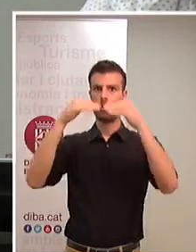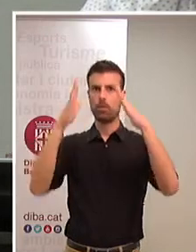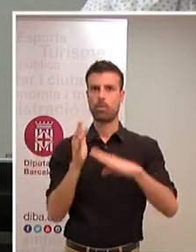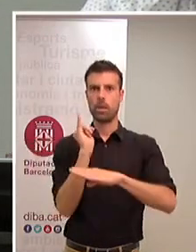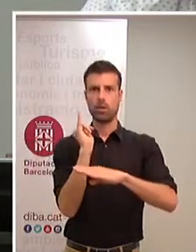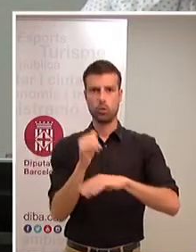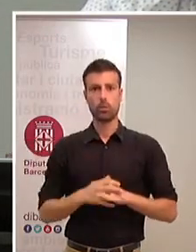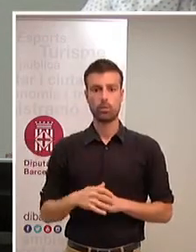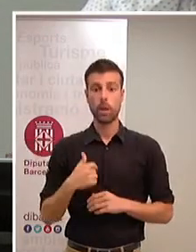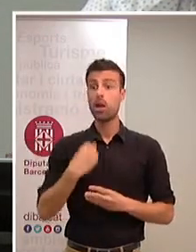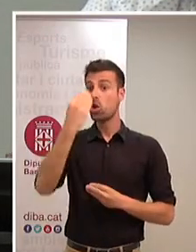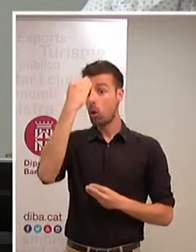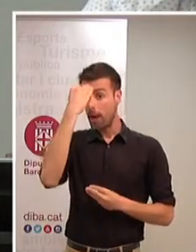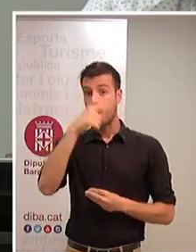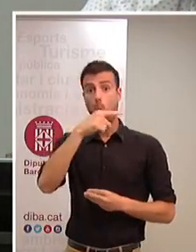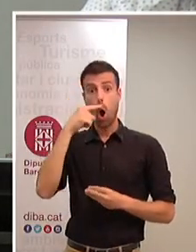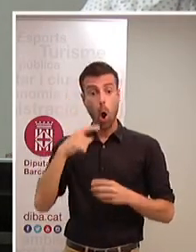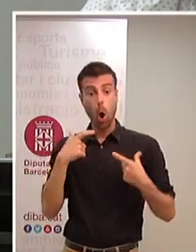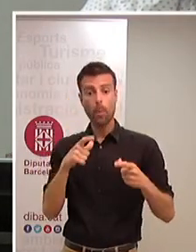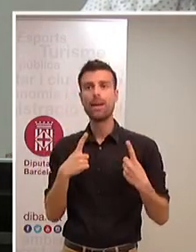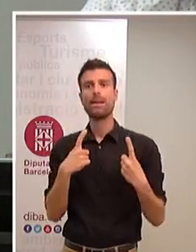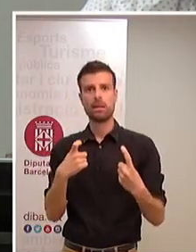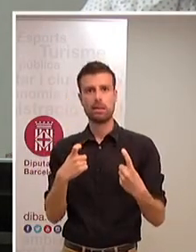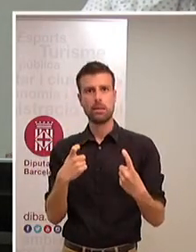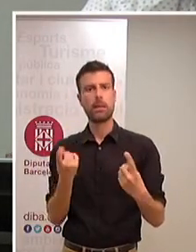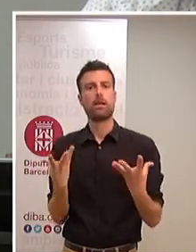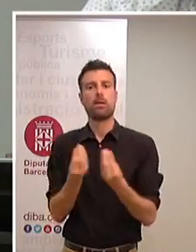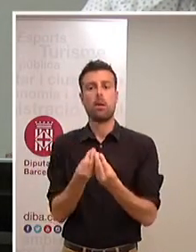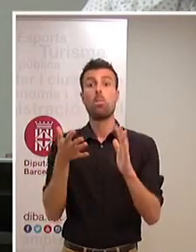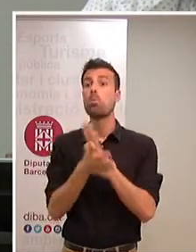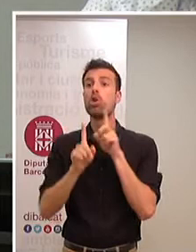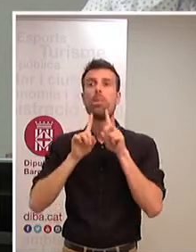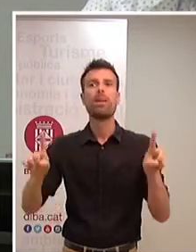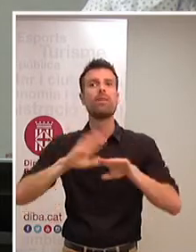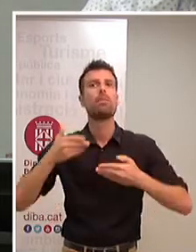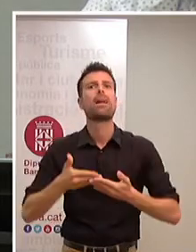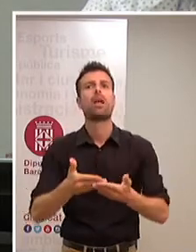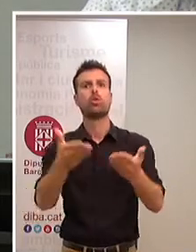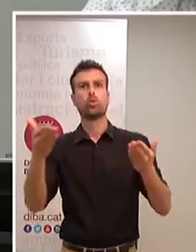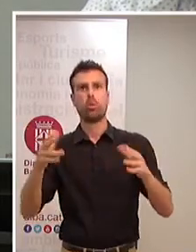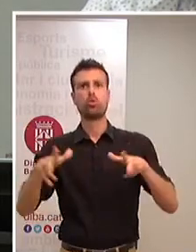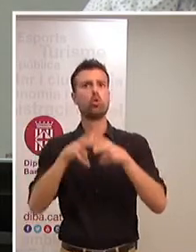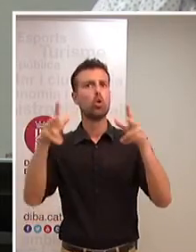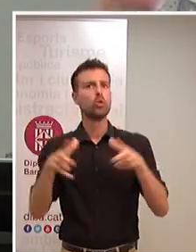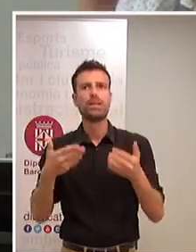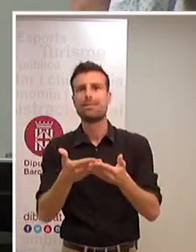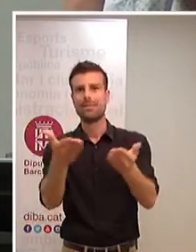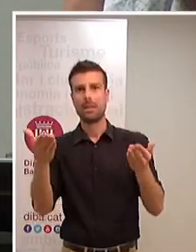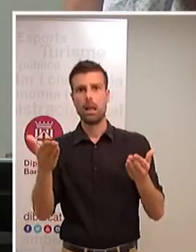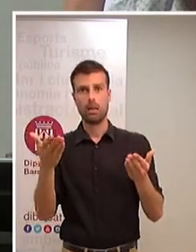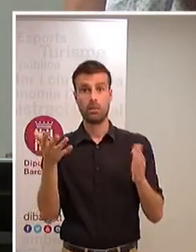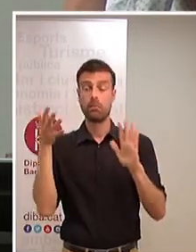que necessitem els homes en aquest camí perquè va en benefici de tothom va en benefici de la societat i per tant